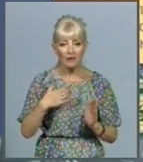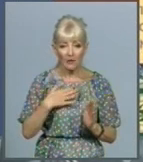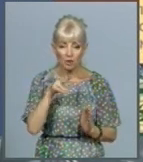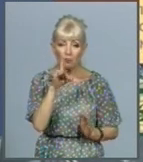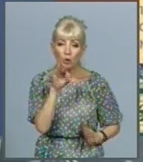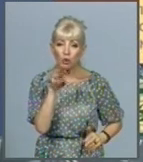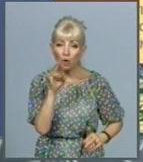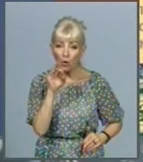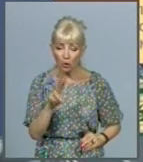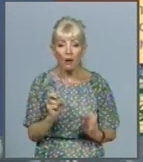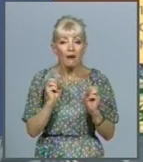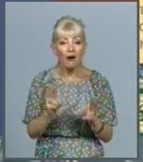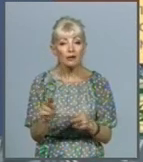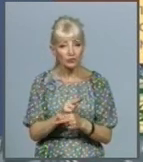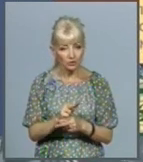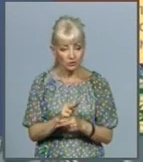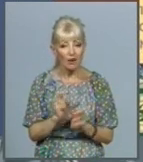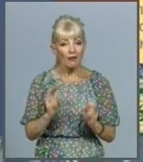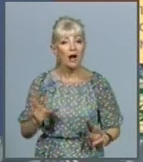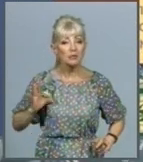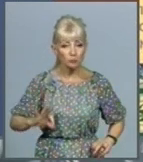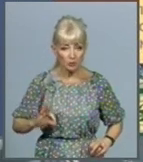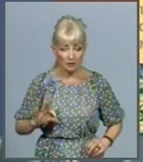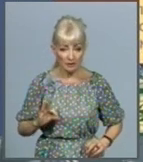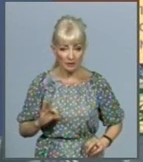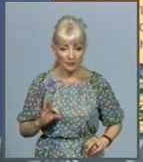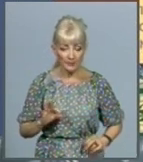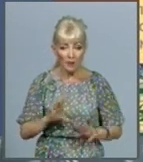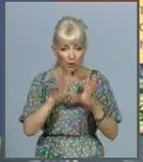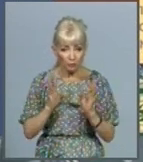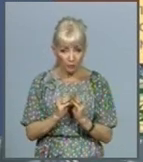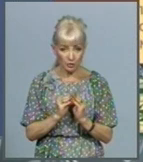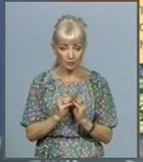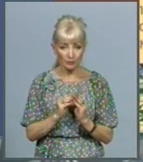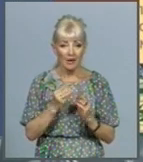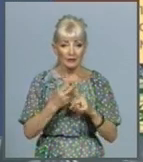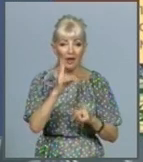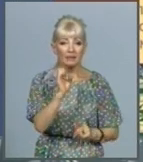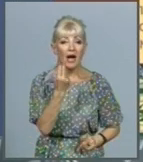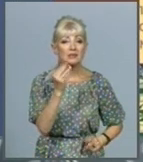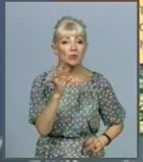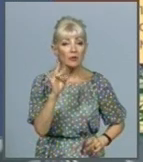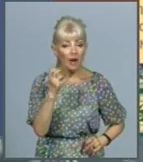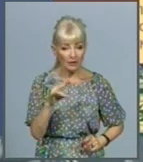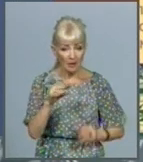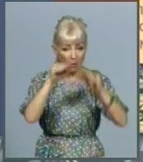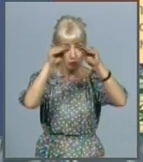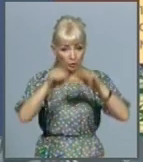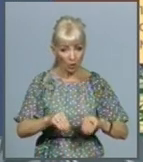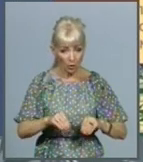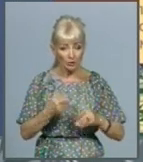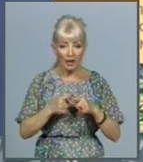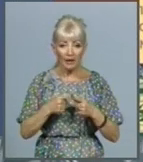лікувати, як застосовувати. Взагалі, національний протокол – це така, знаєте, дуже